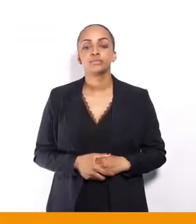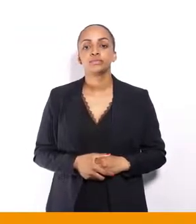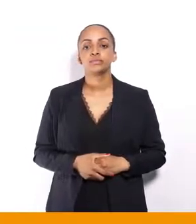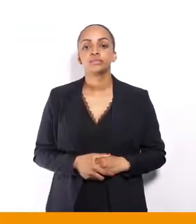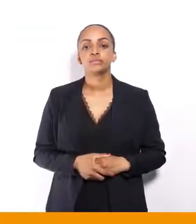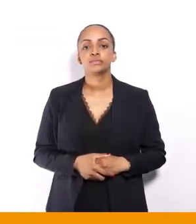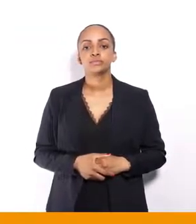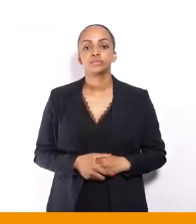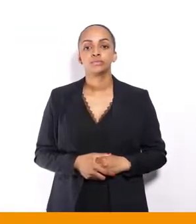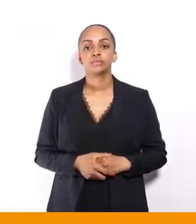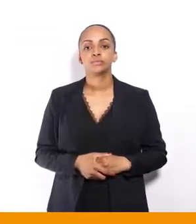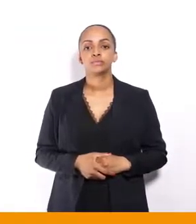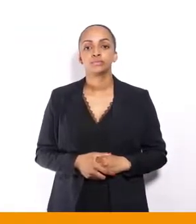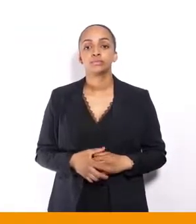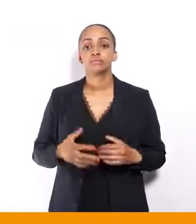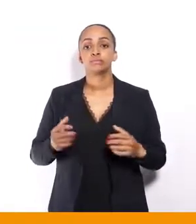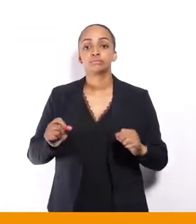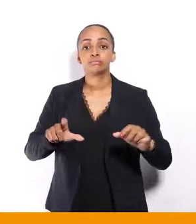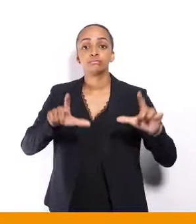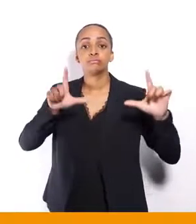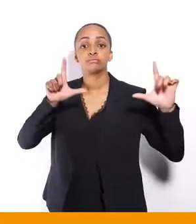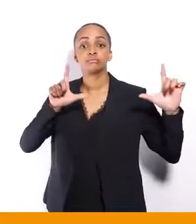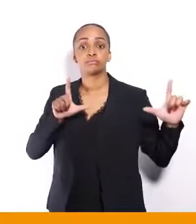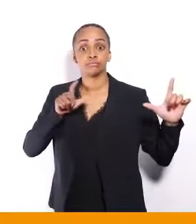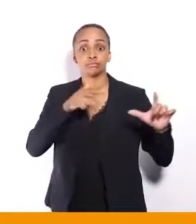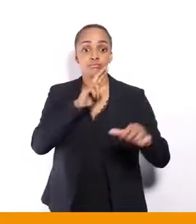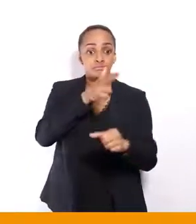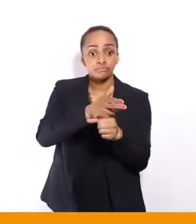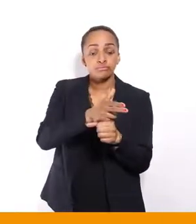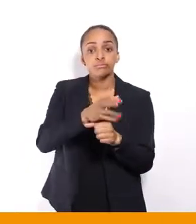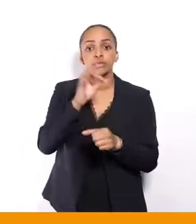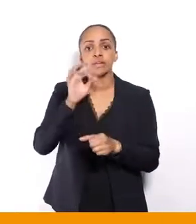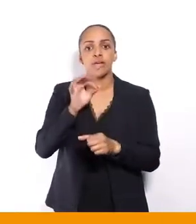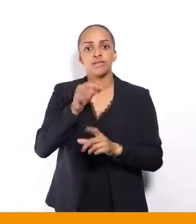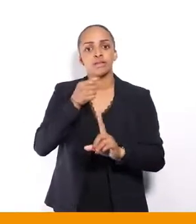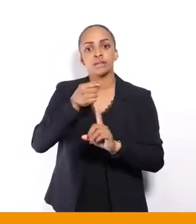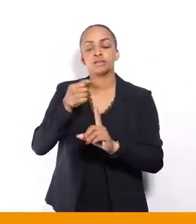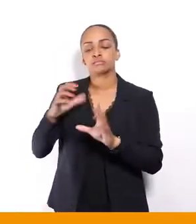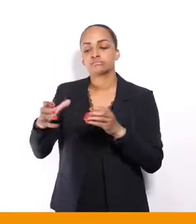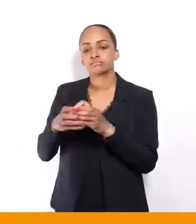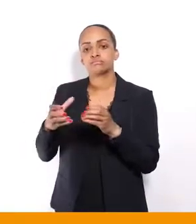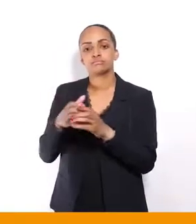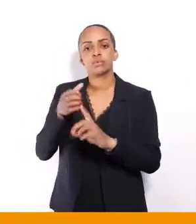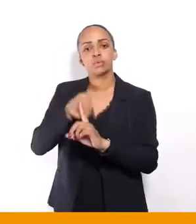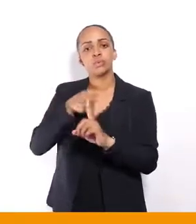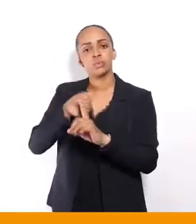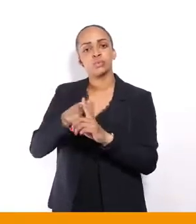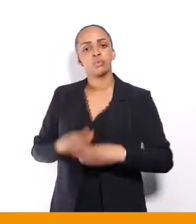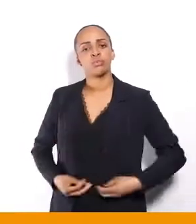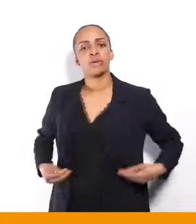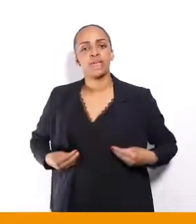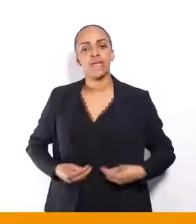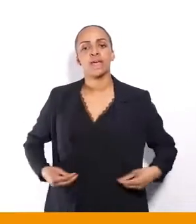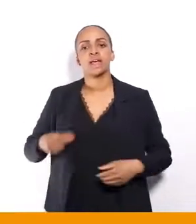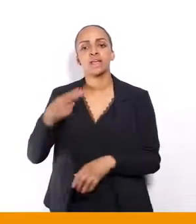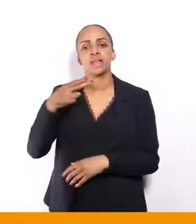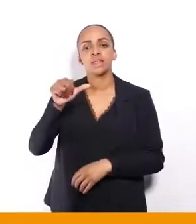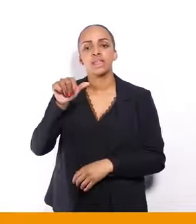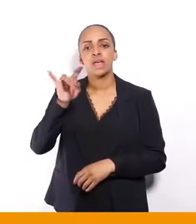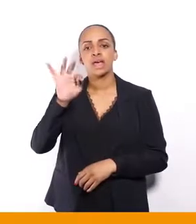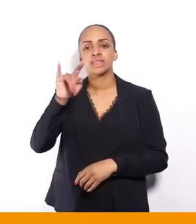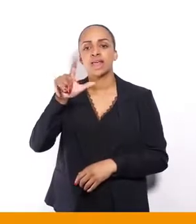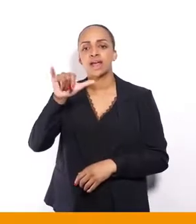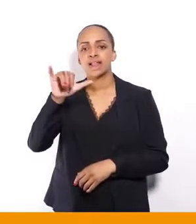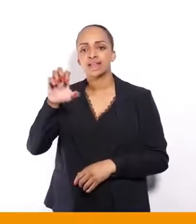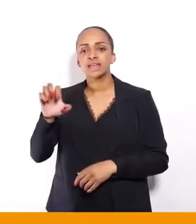l'entretien que nous avons eu avec Nathalie Arthaud de Lutte Ouvrière pour échanger sur sa conception